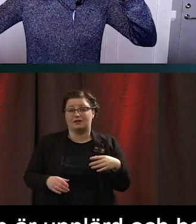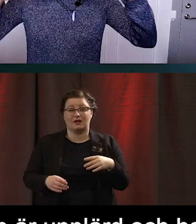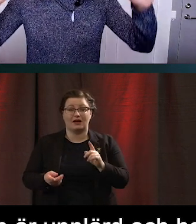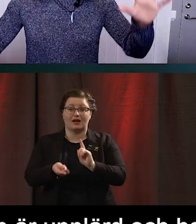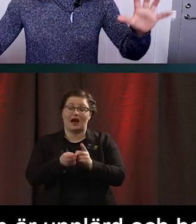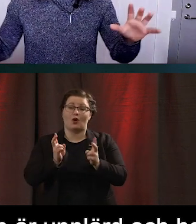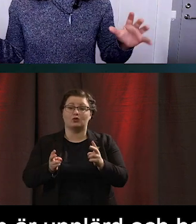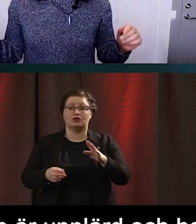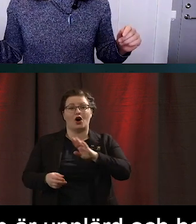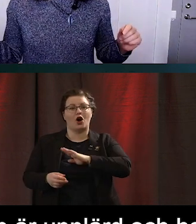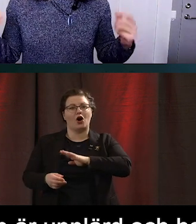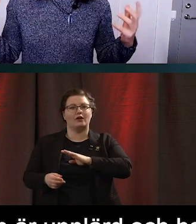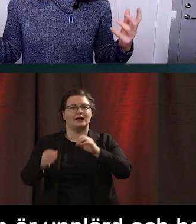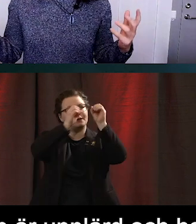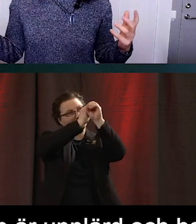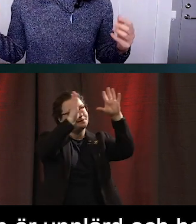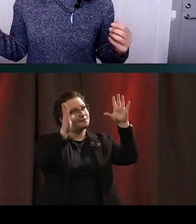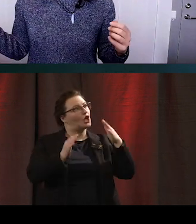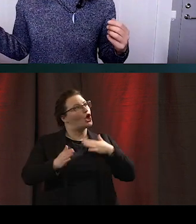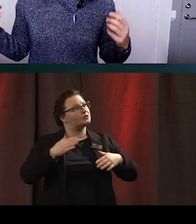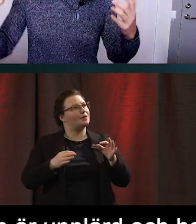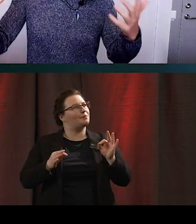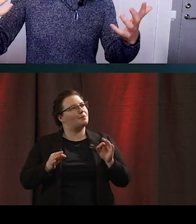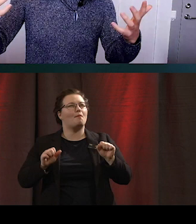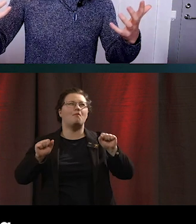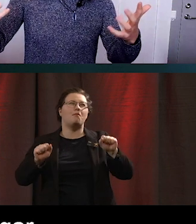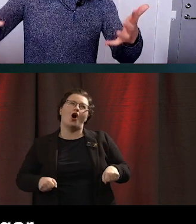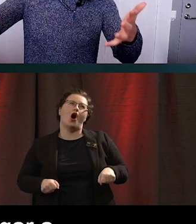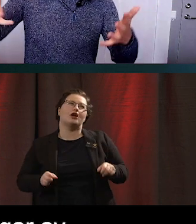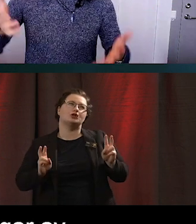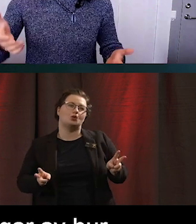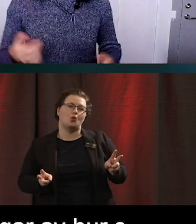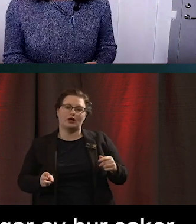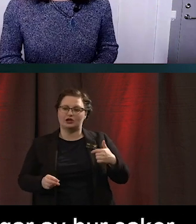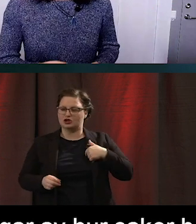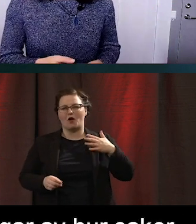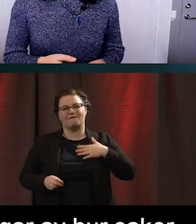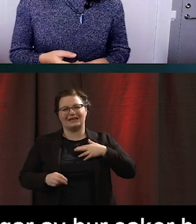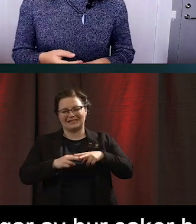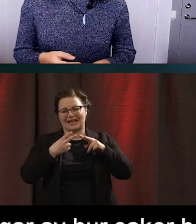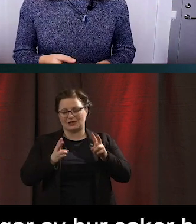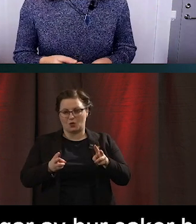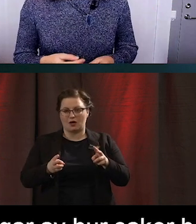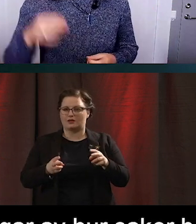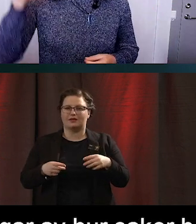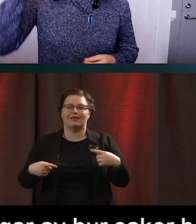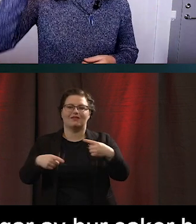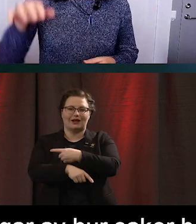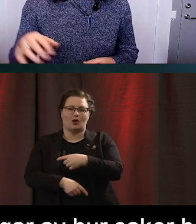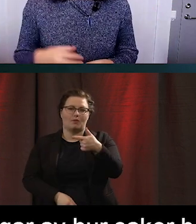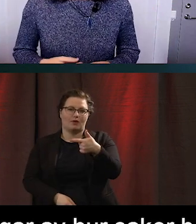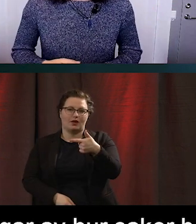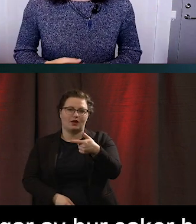viss bild av önskningar av hur saker och ting borde vara och saker man vill känna igen för att åh, det där gynnar mig. Då jobbar vi med något som heter